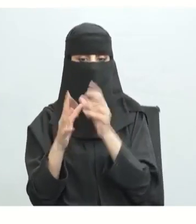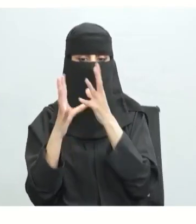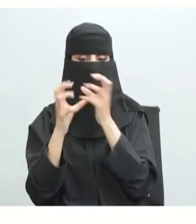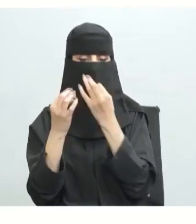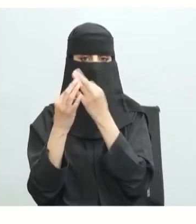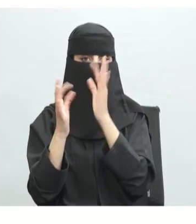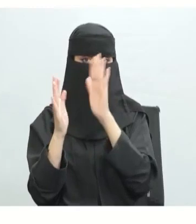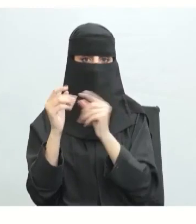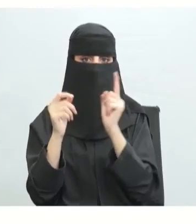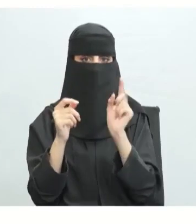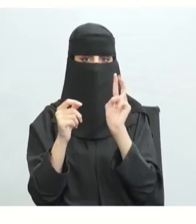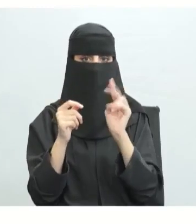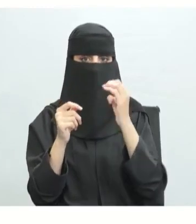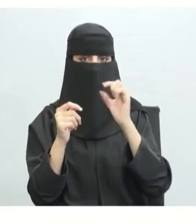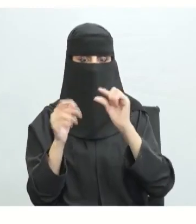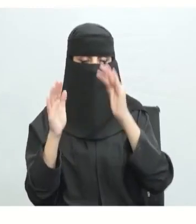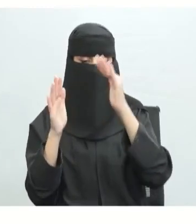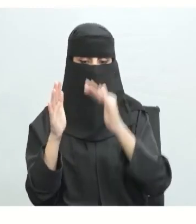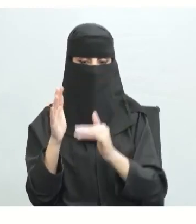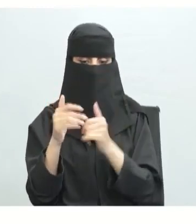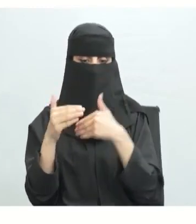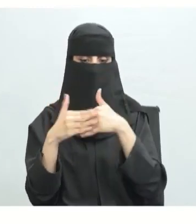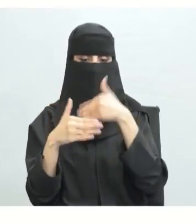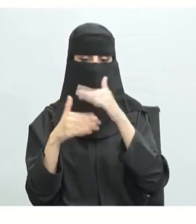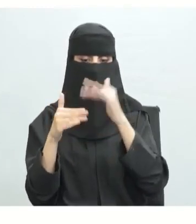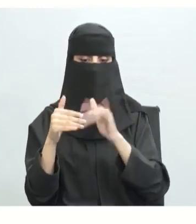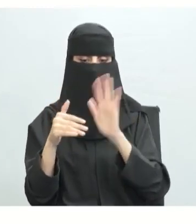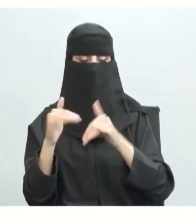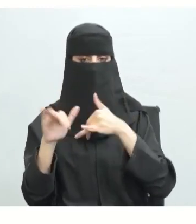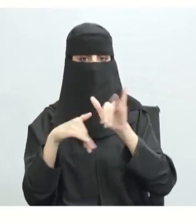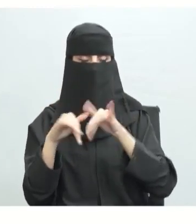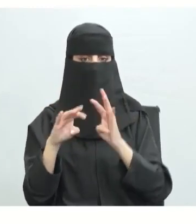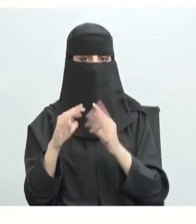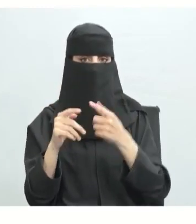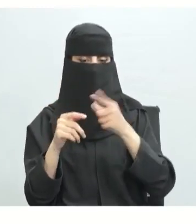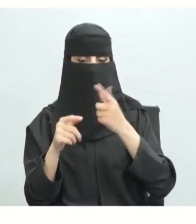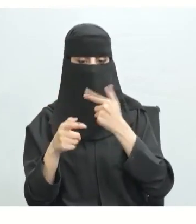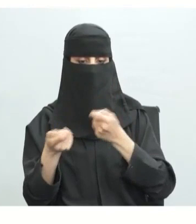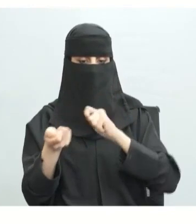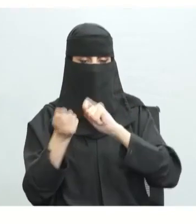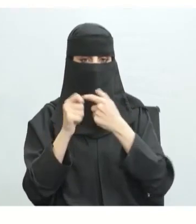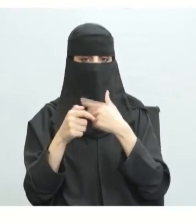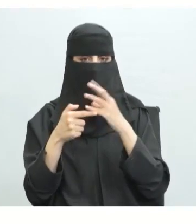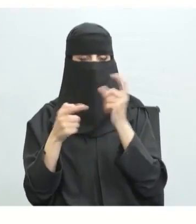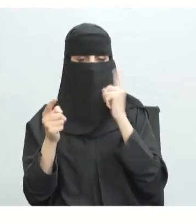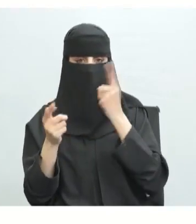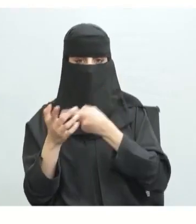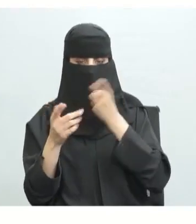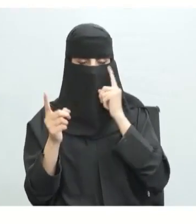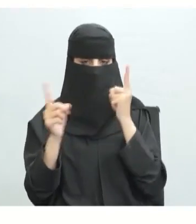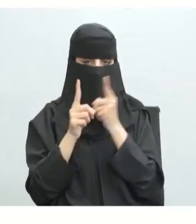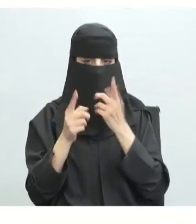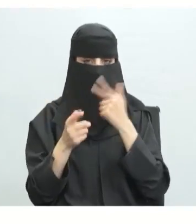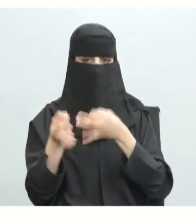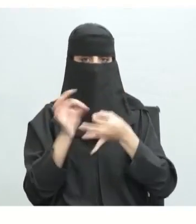المعلومات كذلك اتخاذ إجراءات تصحيحية لمعالجة قصور الفهم من مثل تأجير التفكير وتسييم ملاحظات إلى آخره فالقراءة الذكية هي قراءة